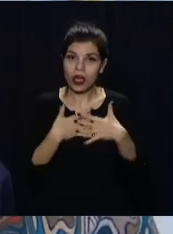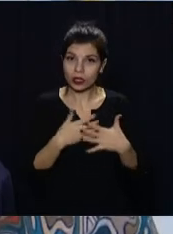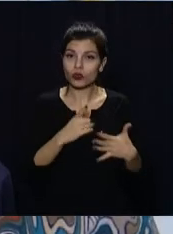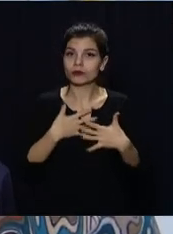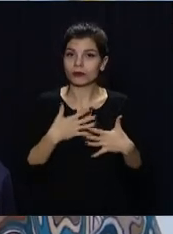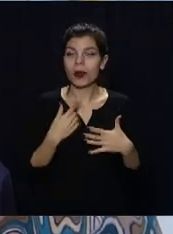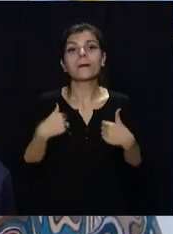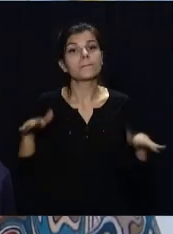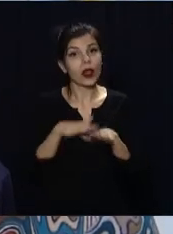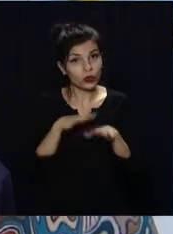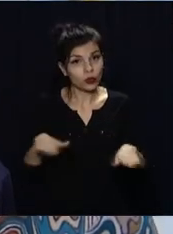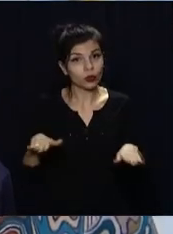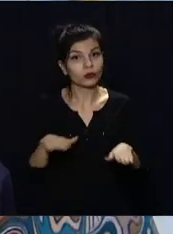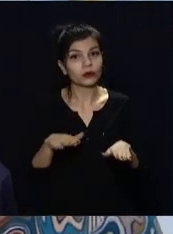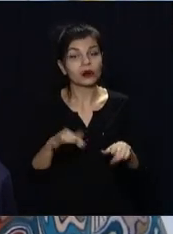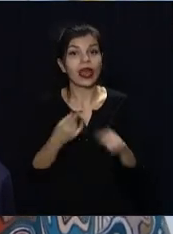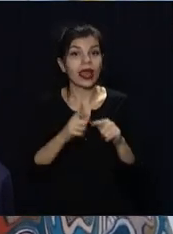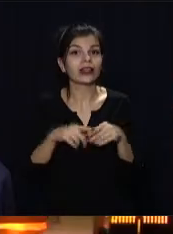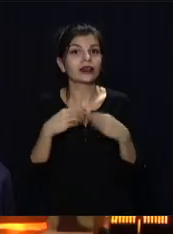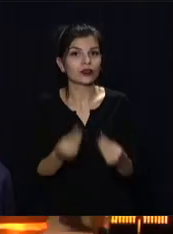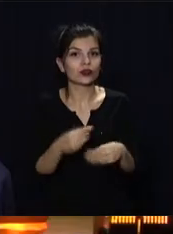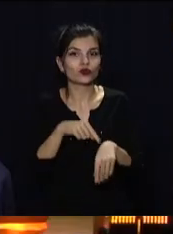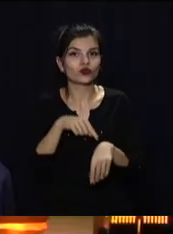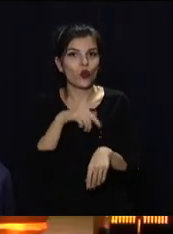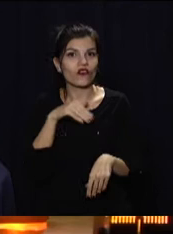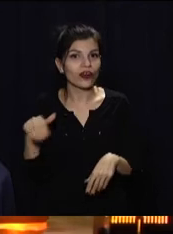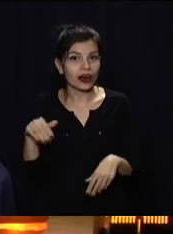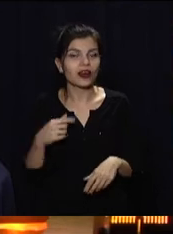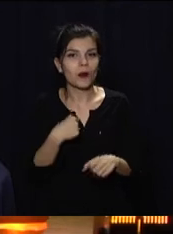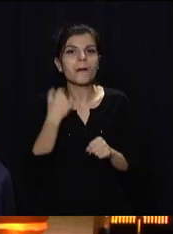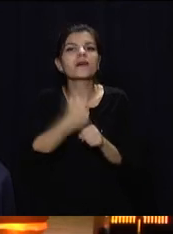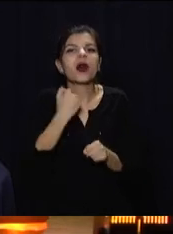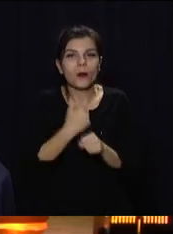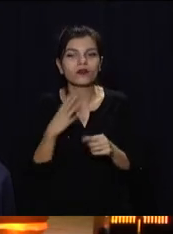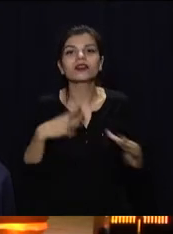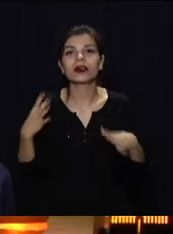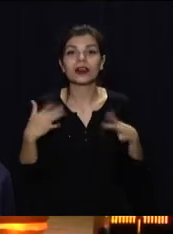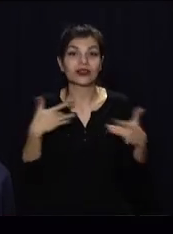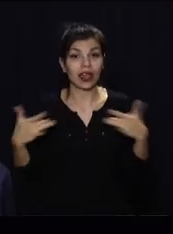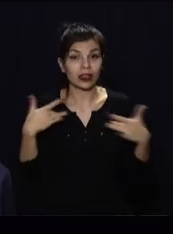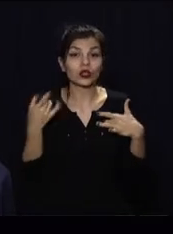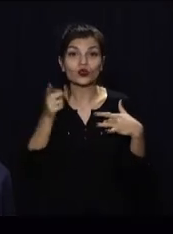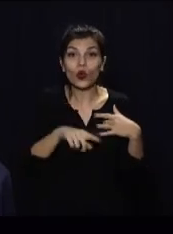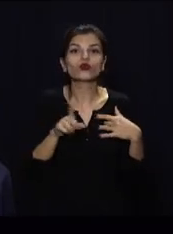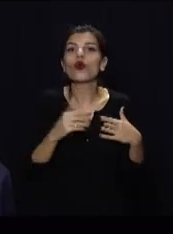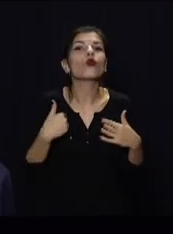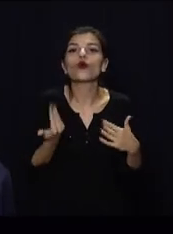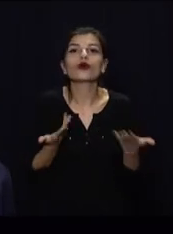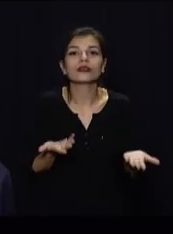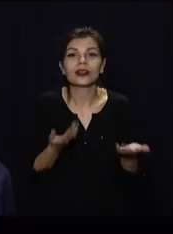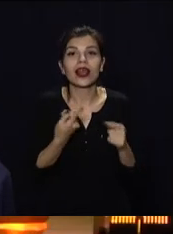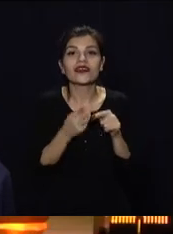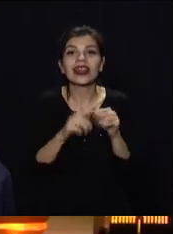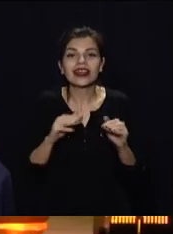поємо і це придає йому віреності. Ми проробаємо в театрі те, що хочеться проробити в цих